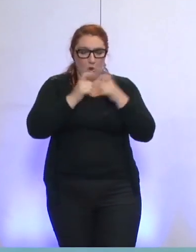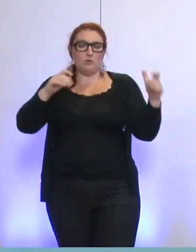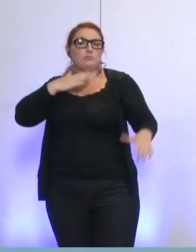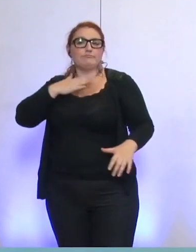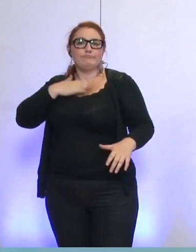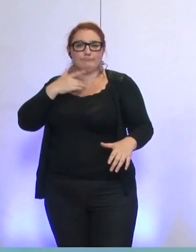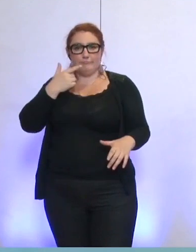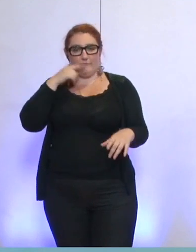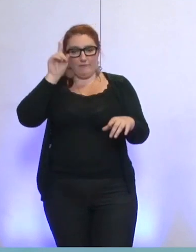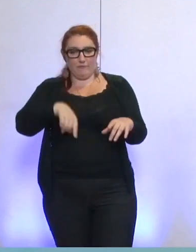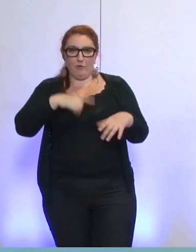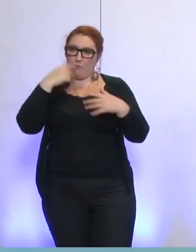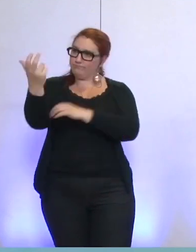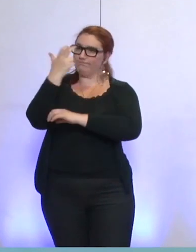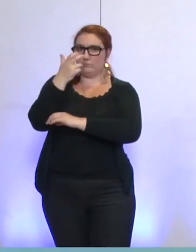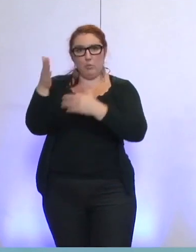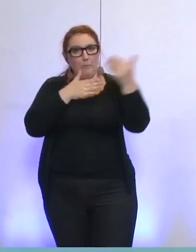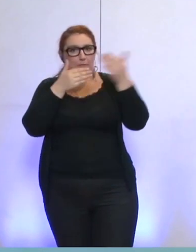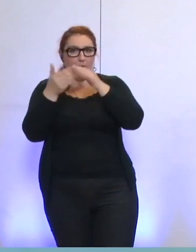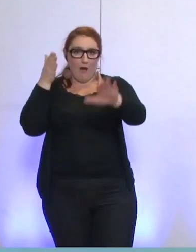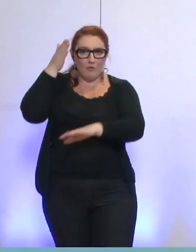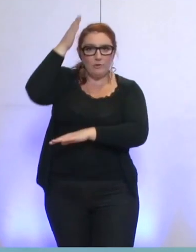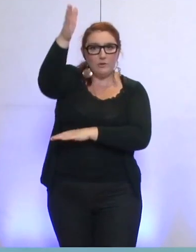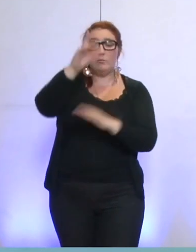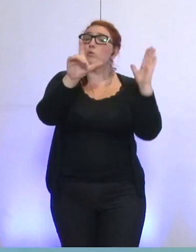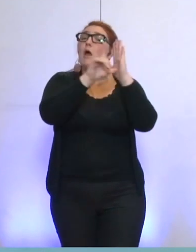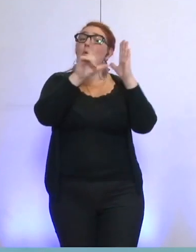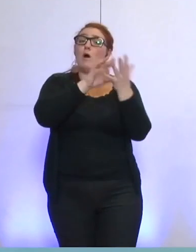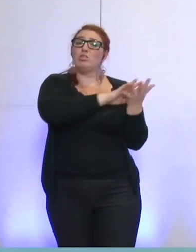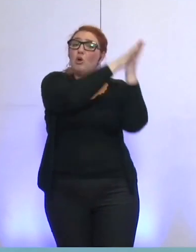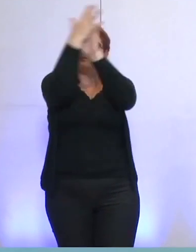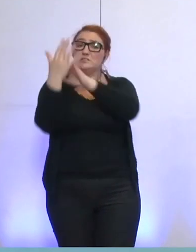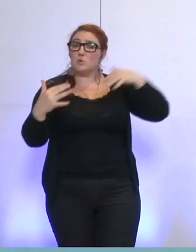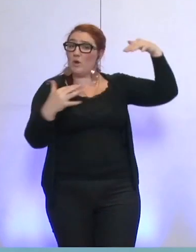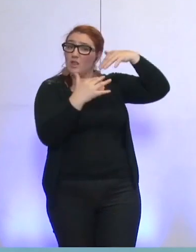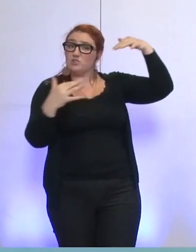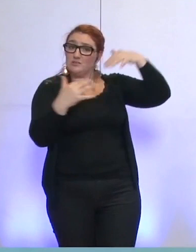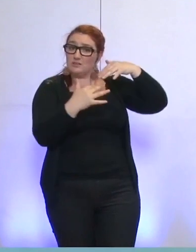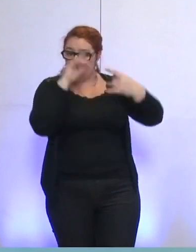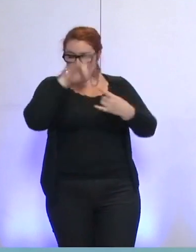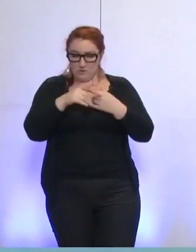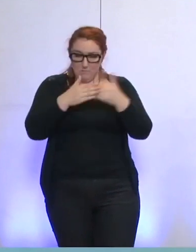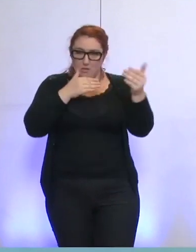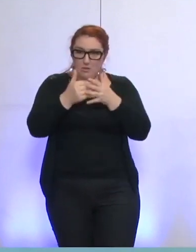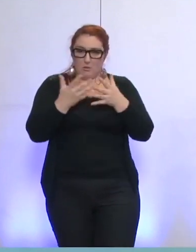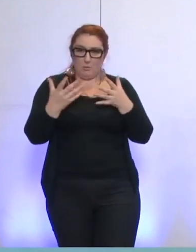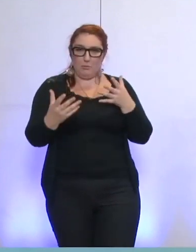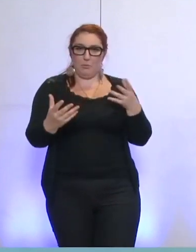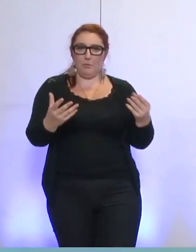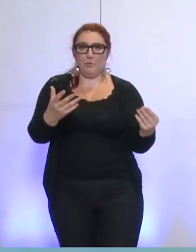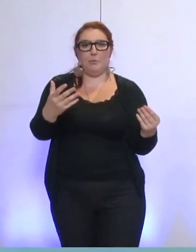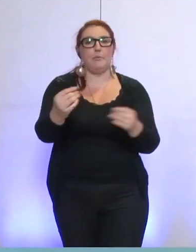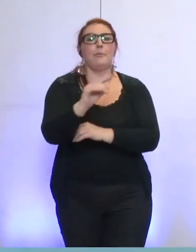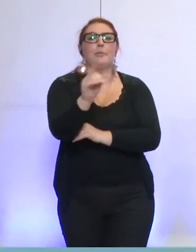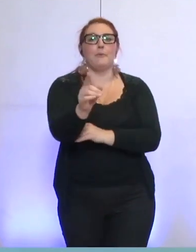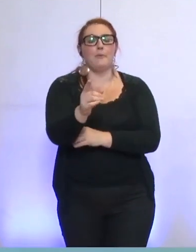'avenir qui vont se développer suite à la loi de transition énergétique, pour ne pas perdre un à un les pans entiers de notre cœur de métier. Les salariés ont à cœur